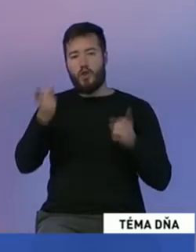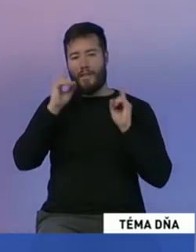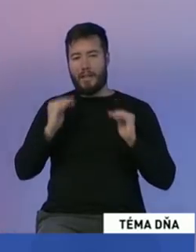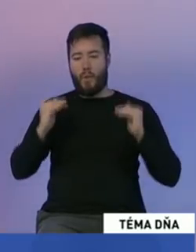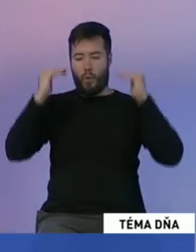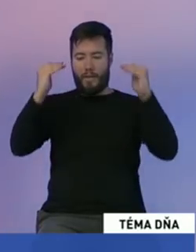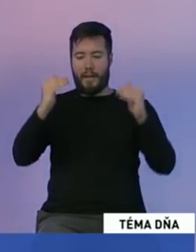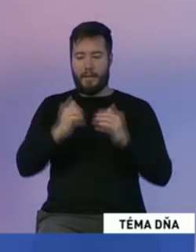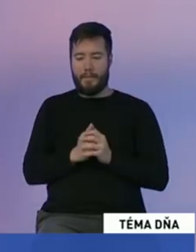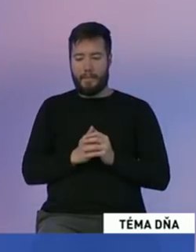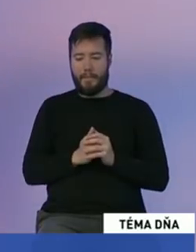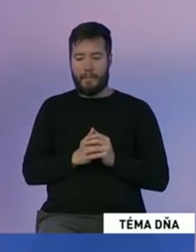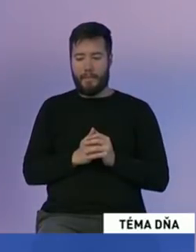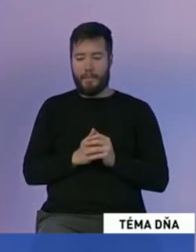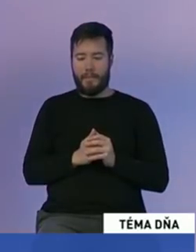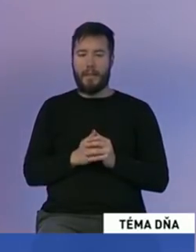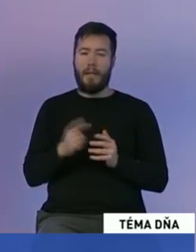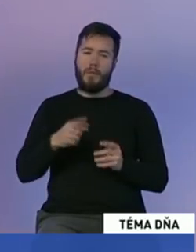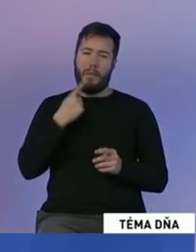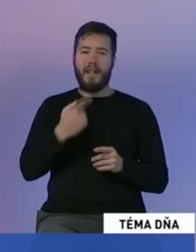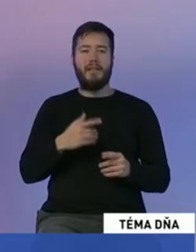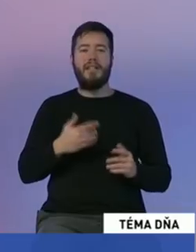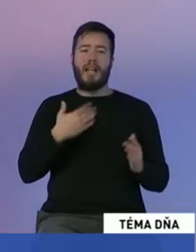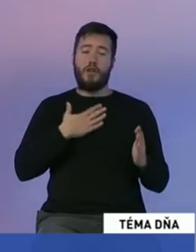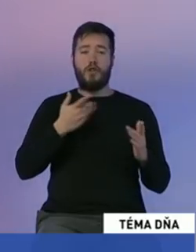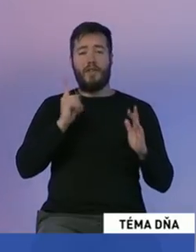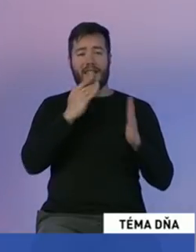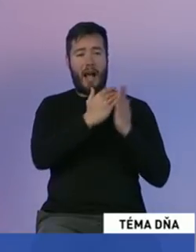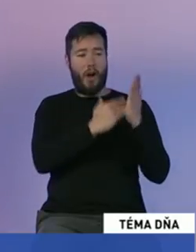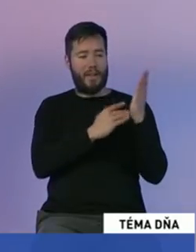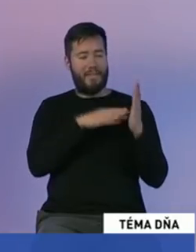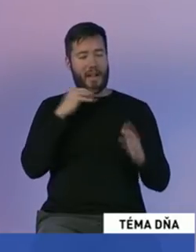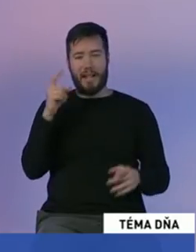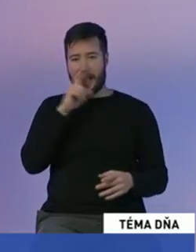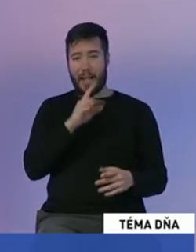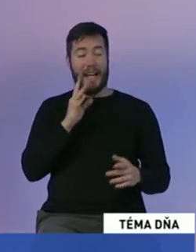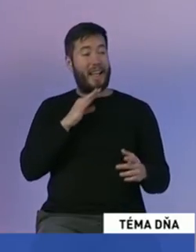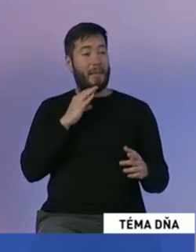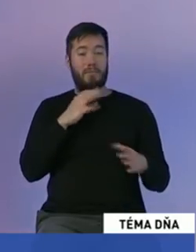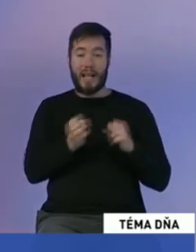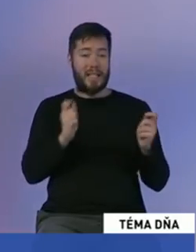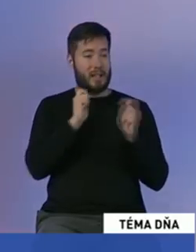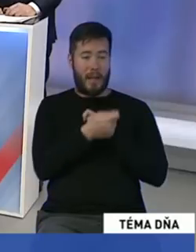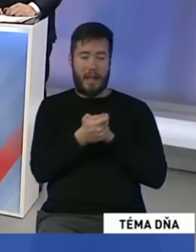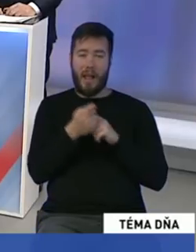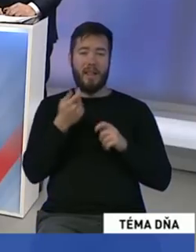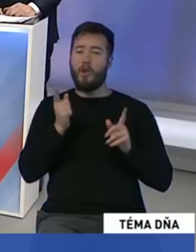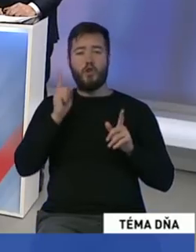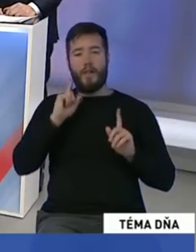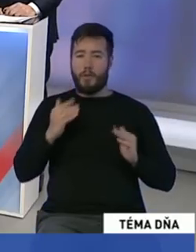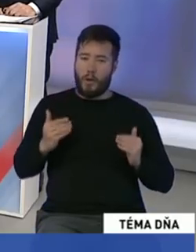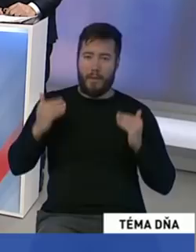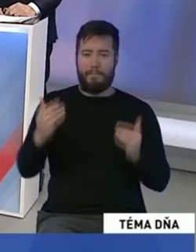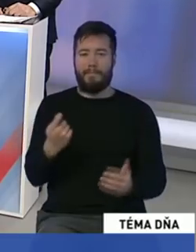Treba povedať, že naozaj máme veľa zlých zákonov a pokiaľ ich nezmeníme, tak sa neposuneme dopredu. Pýtam sa ale možno aj z toho dôvodu, že ľudia možno